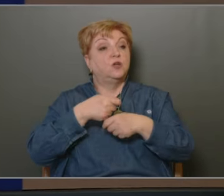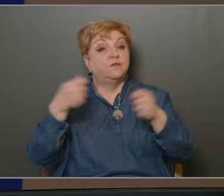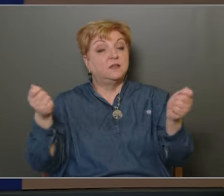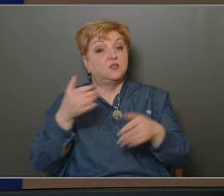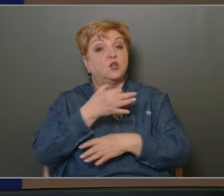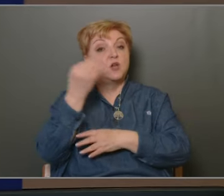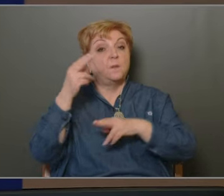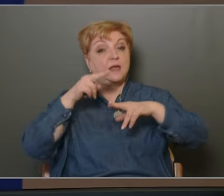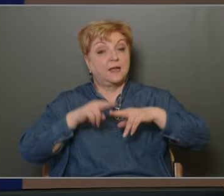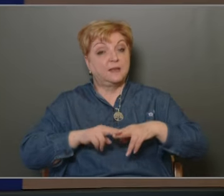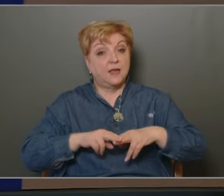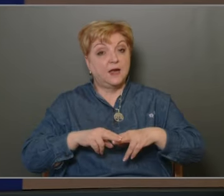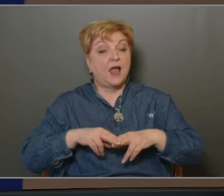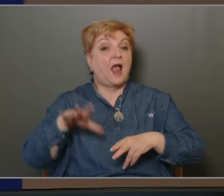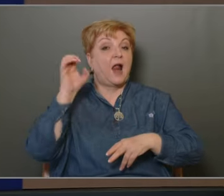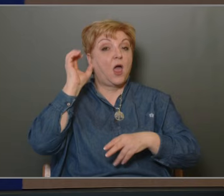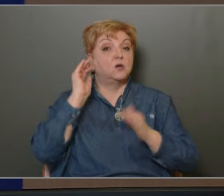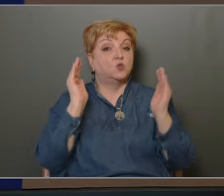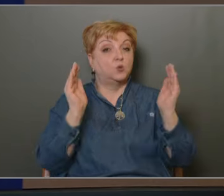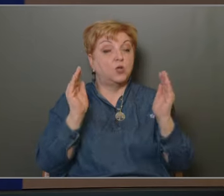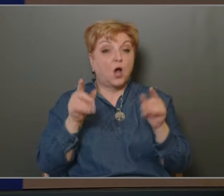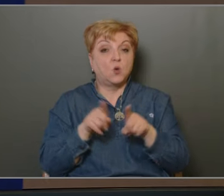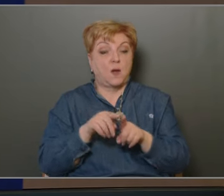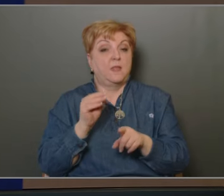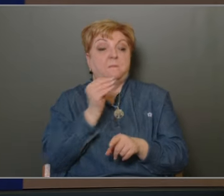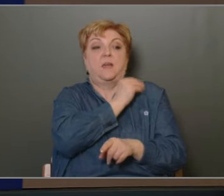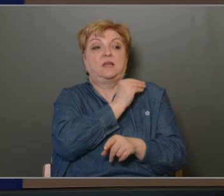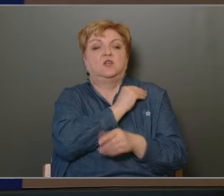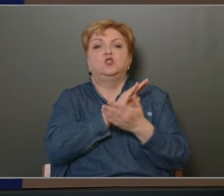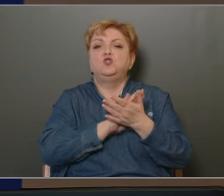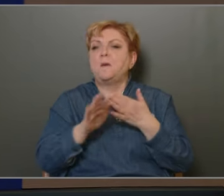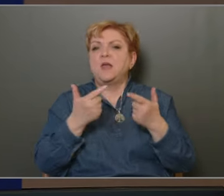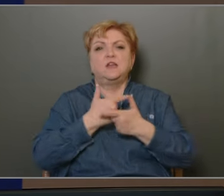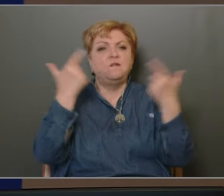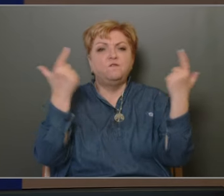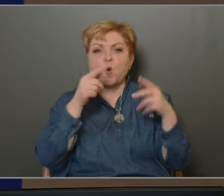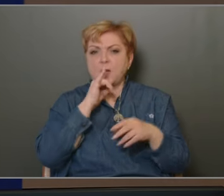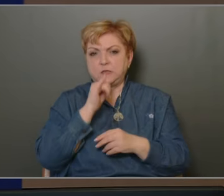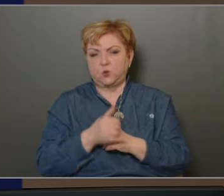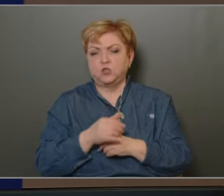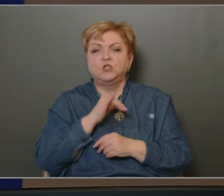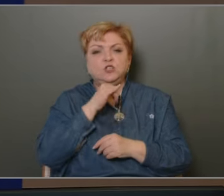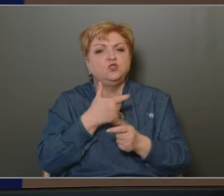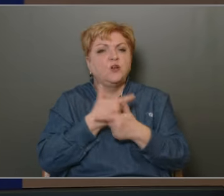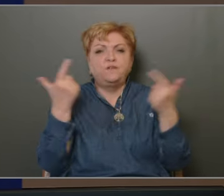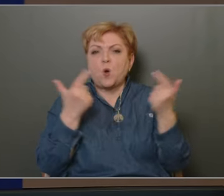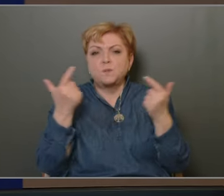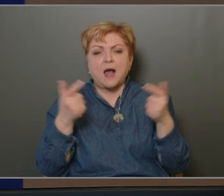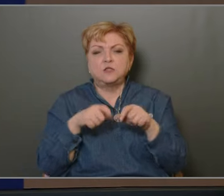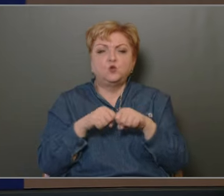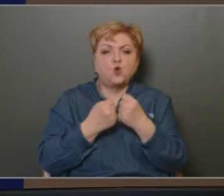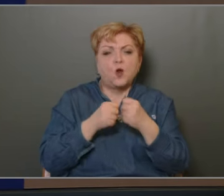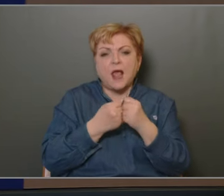napirendeknél elő elhangzottak olyan megjegyzések, hogy semmilyen információ nincsen, nincs információ,